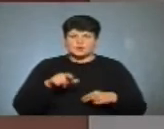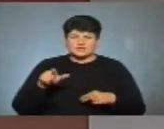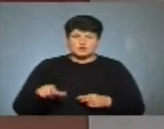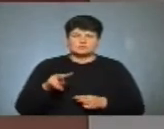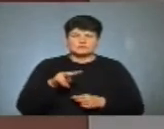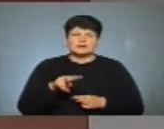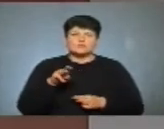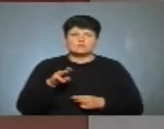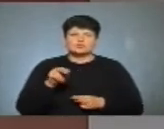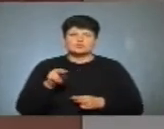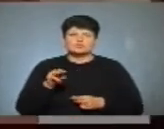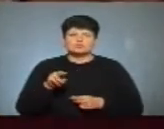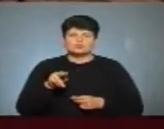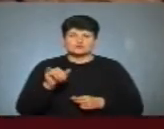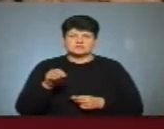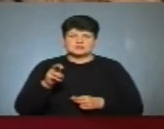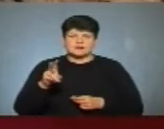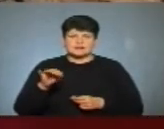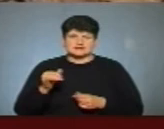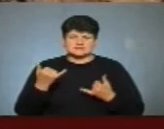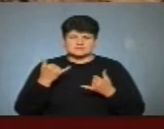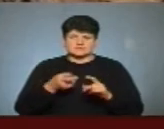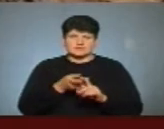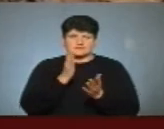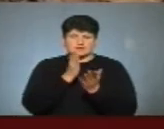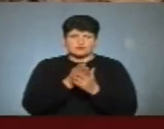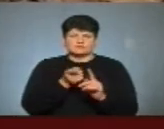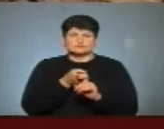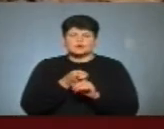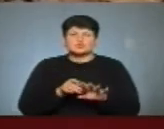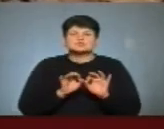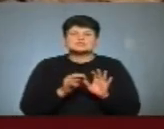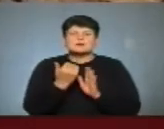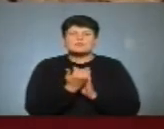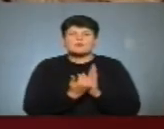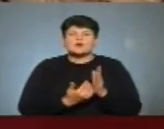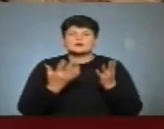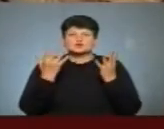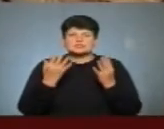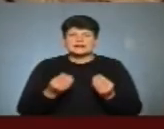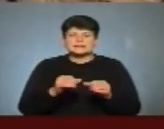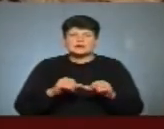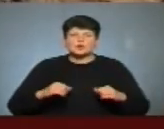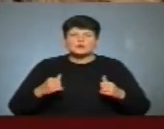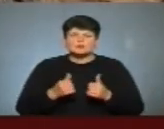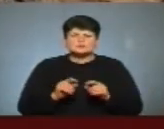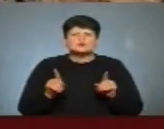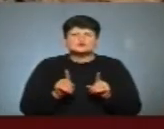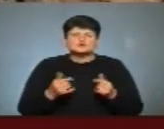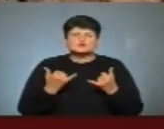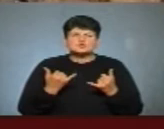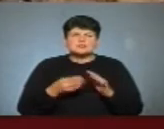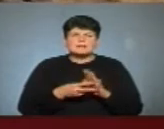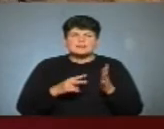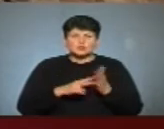Почкалець, вона з нами на прямому зв'язку. Людмила, розкажи про порядок денний комісії та що сьогодні